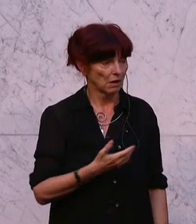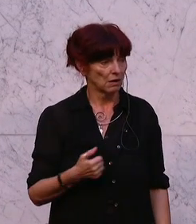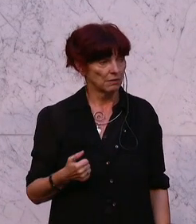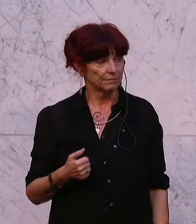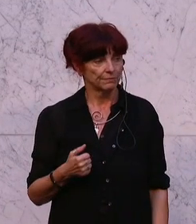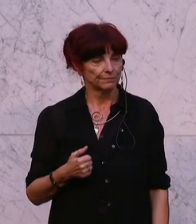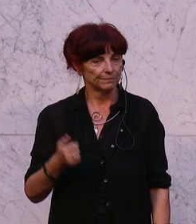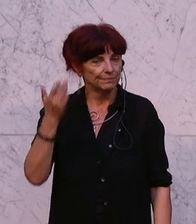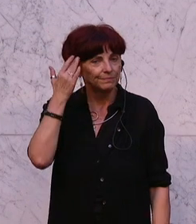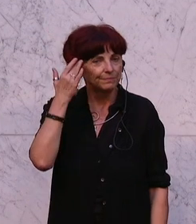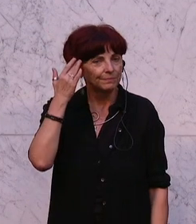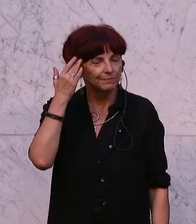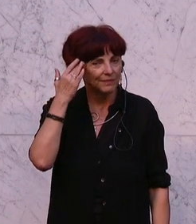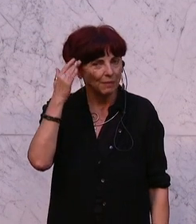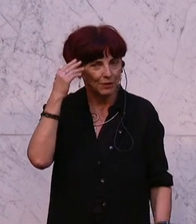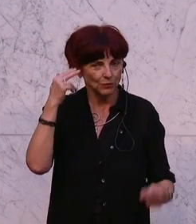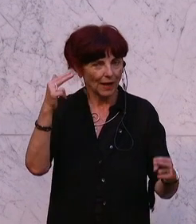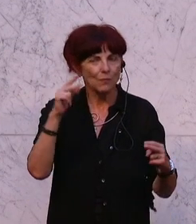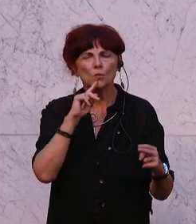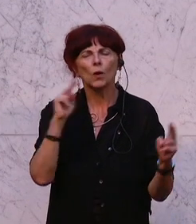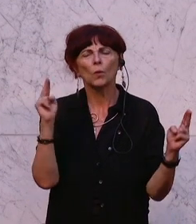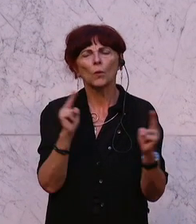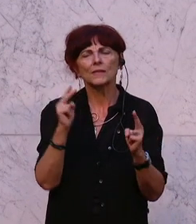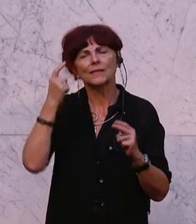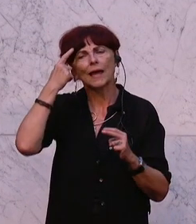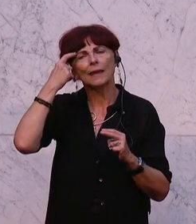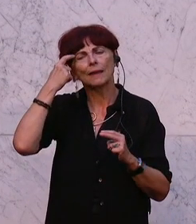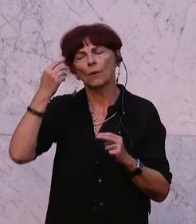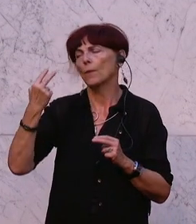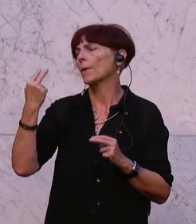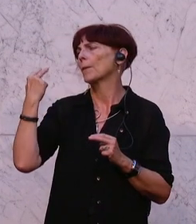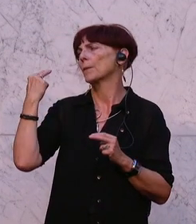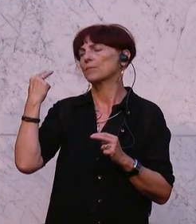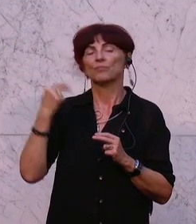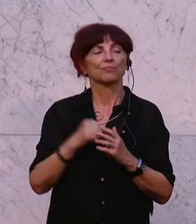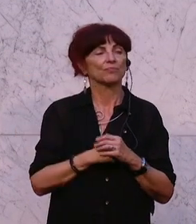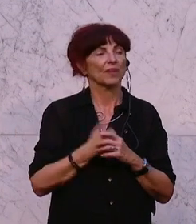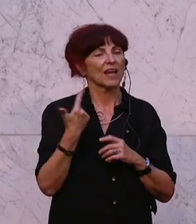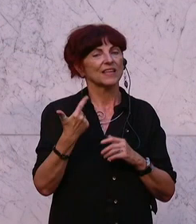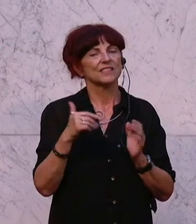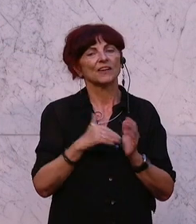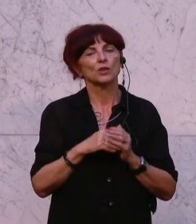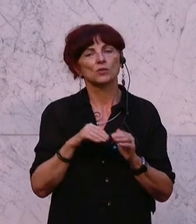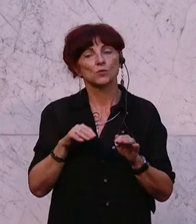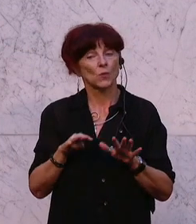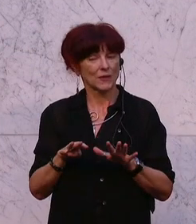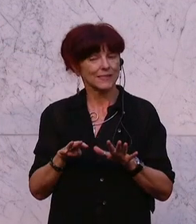Meine sehr geehrten Damen und Herren, lassen Sie uns kurz zurückdenken. Wir müssen nicht weit in die Vergangenheit schauen. Im Jahr 2019